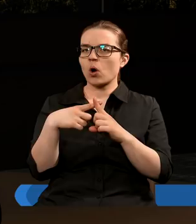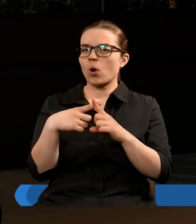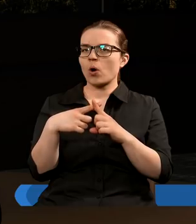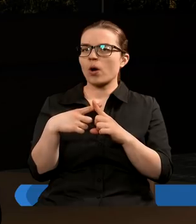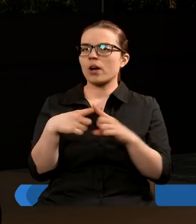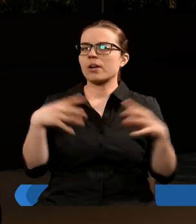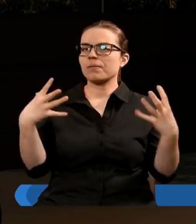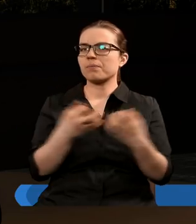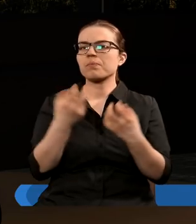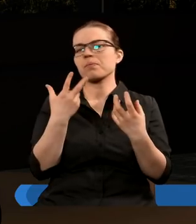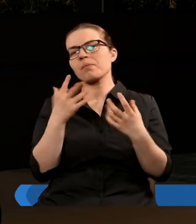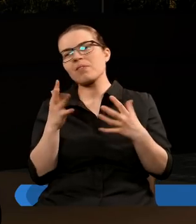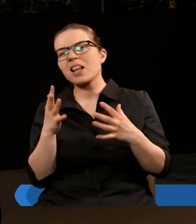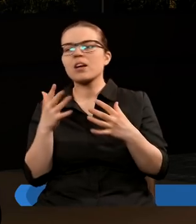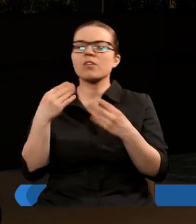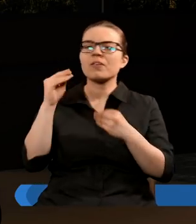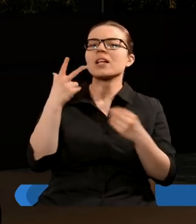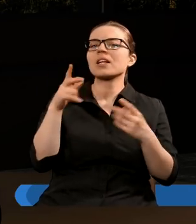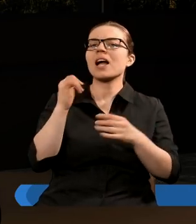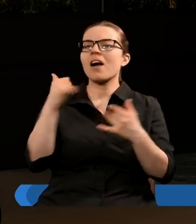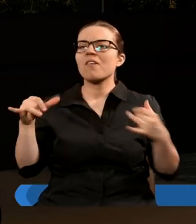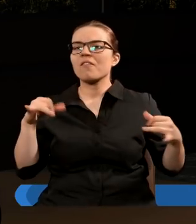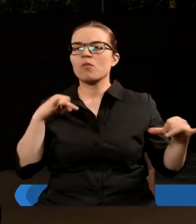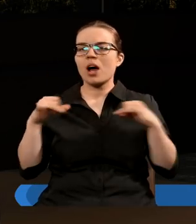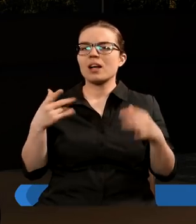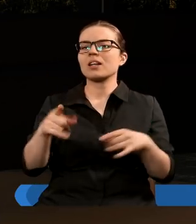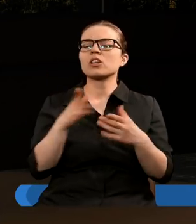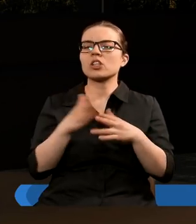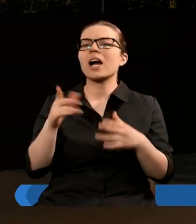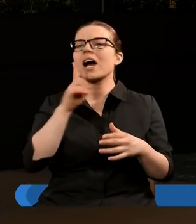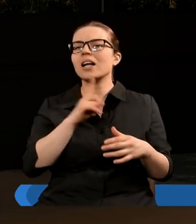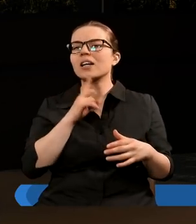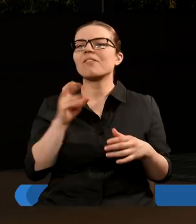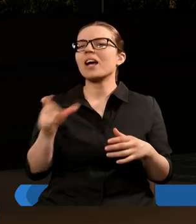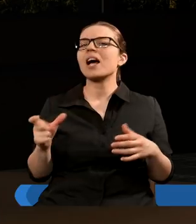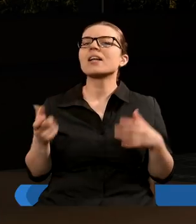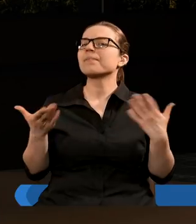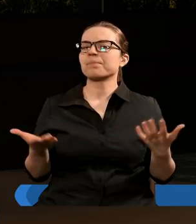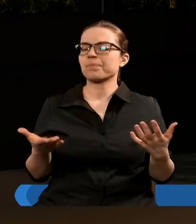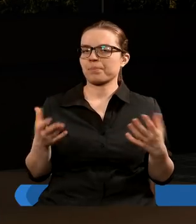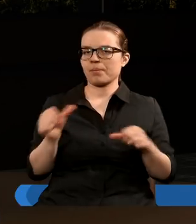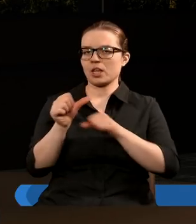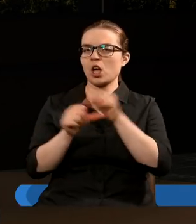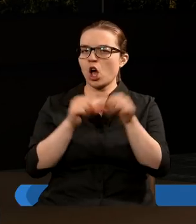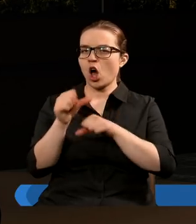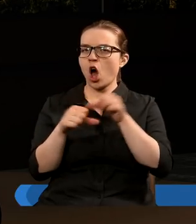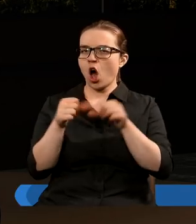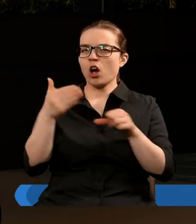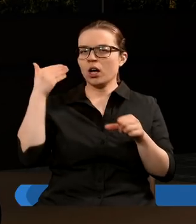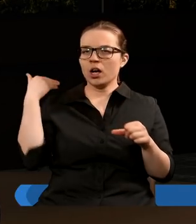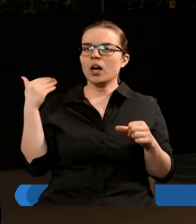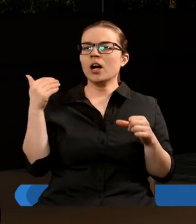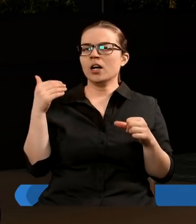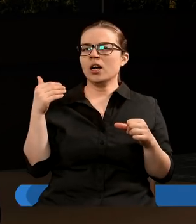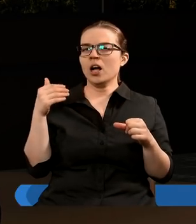obejmowała nieco więcej niż tylko władzę stricto religijną. Tak więc w roku z historii